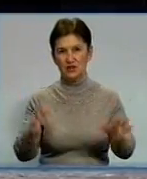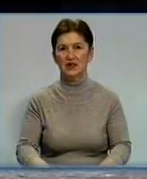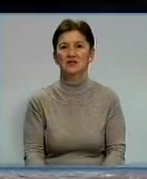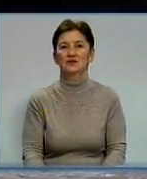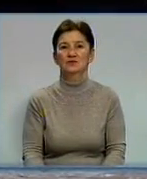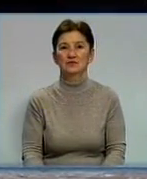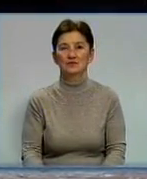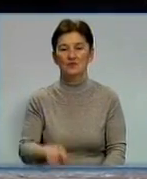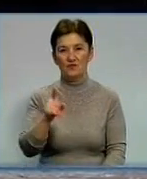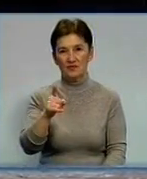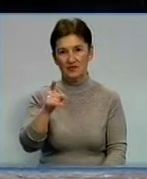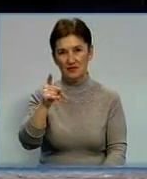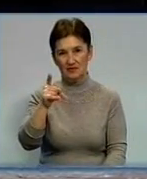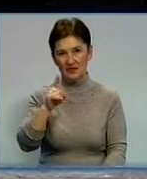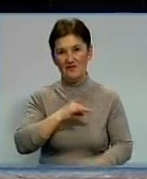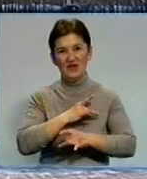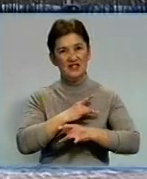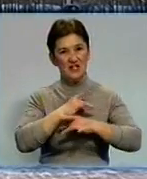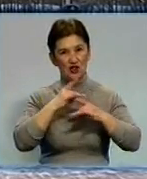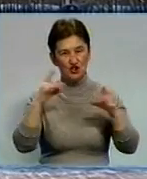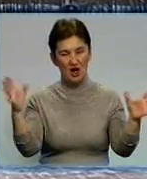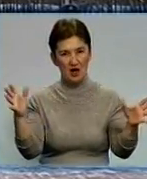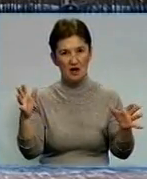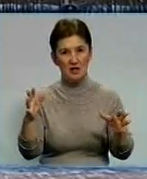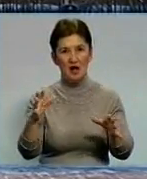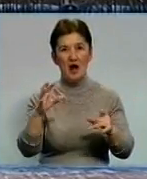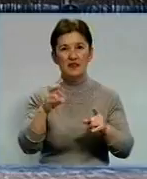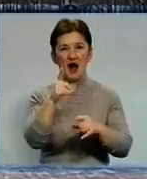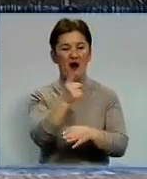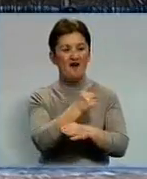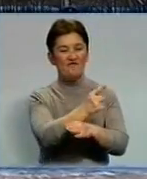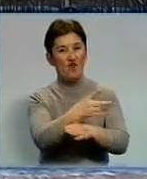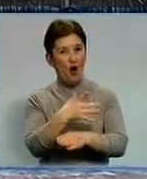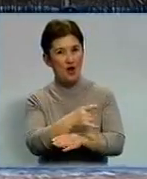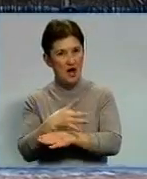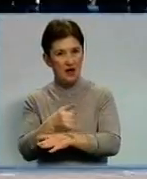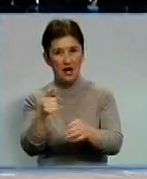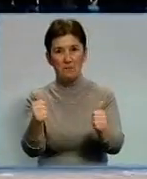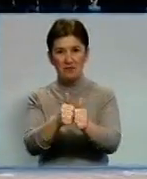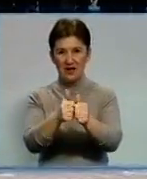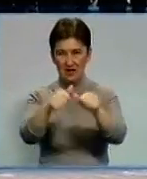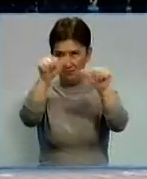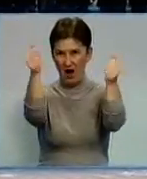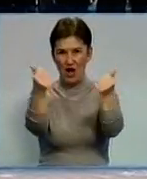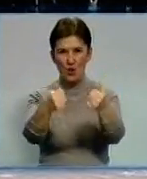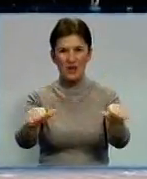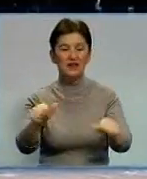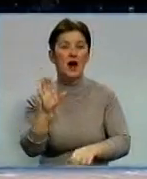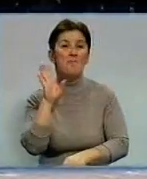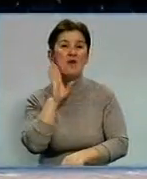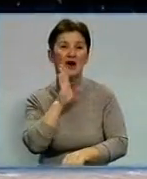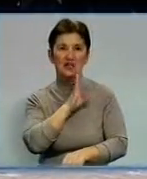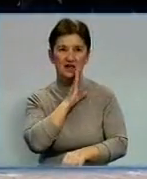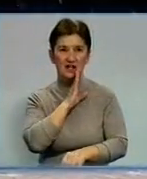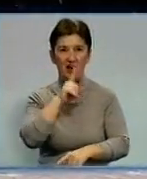Відзначали річницю визволення Кіровограда від фашистських загарбників на фритечних валах. Біля монумента Матері Вітчизни зібралося близько трьох сотень